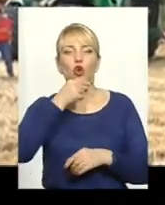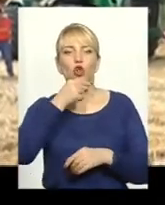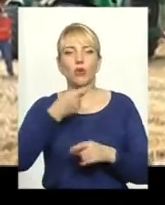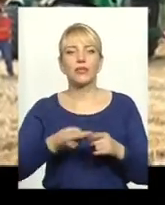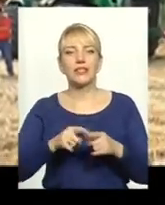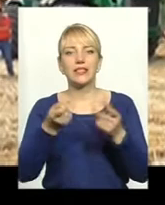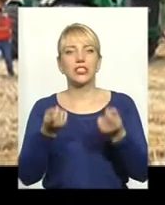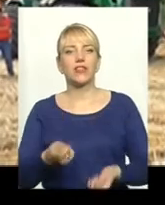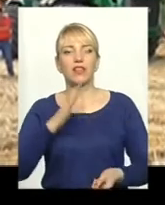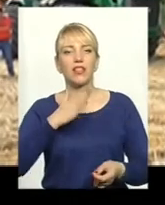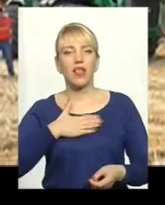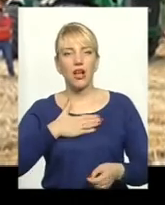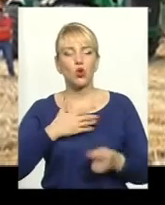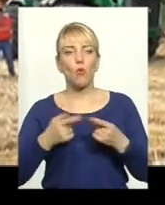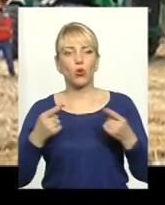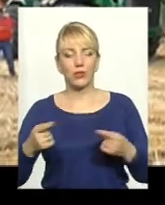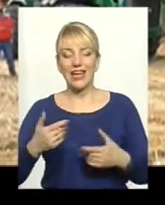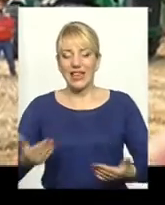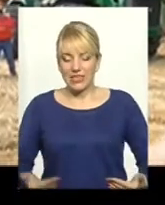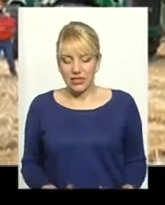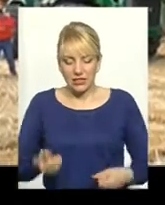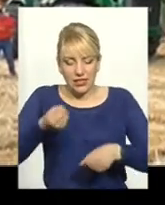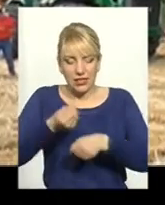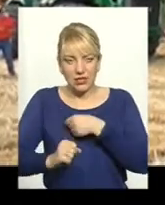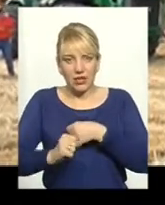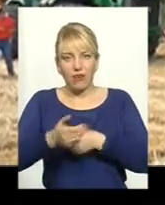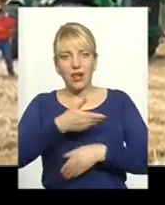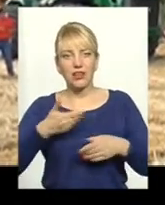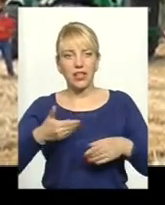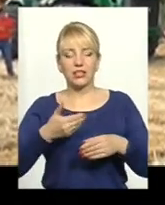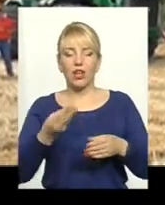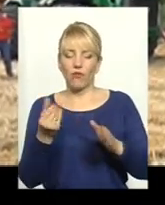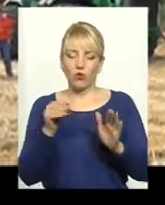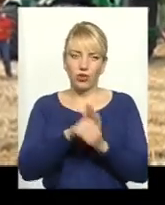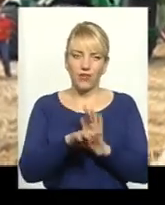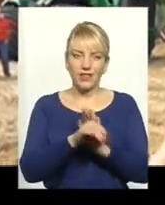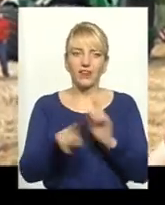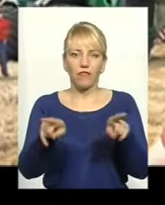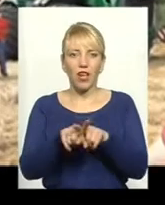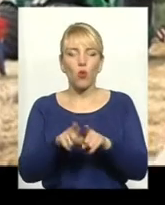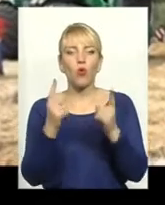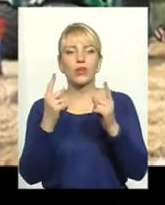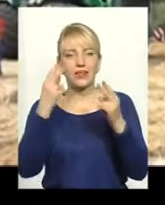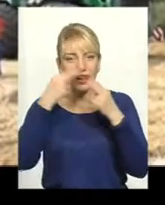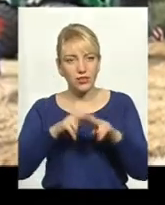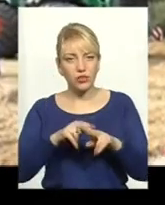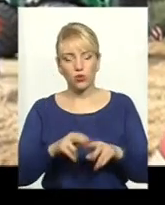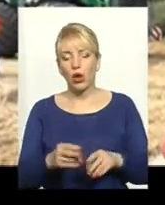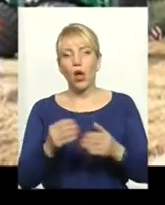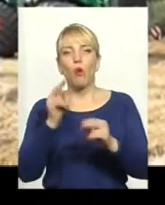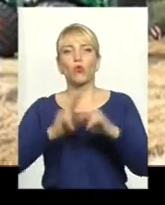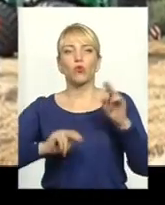продукцію. І тому в життя заставляє вкладати в таку техніку, будувати ферми, тобто